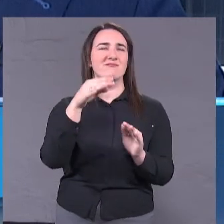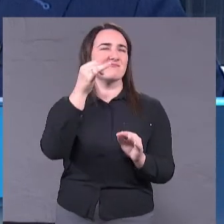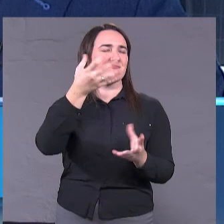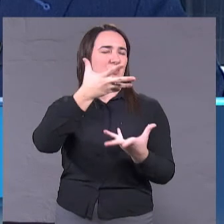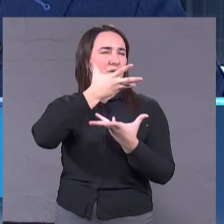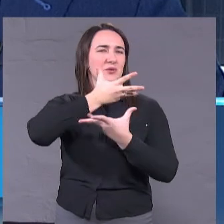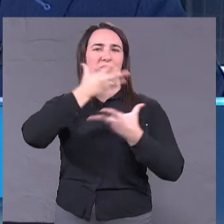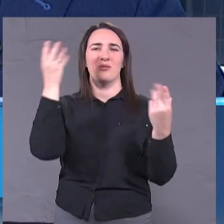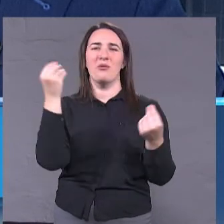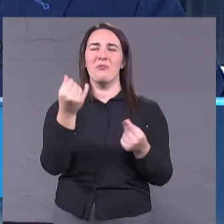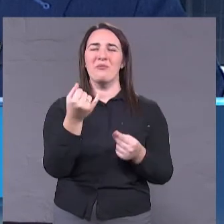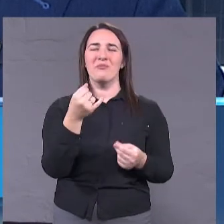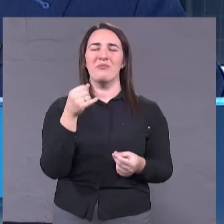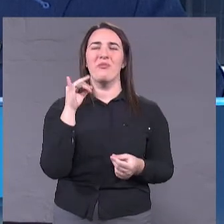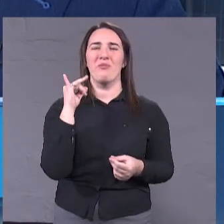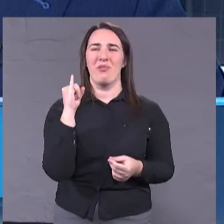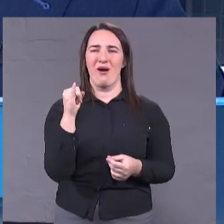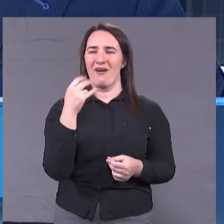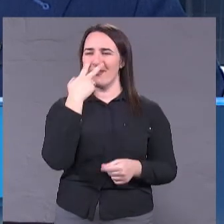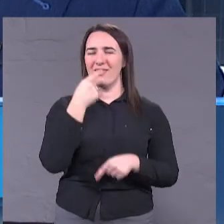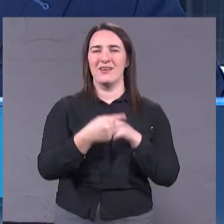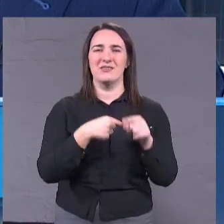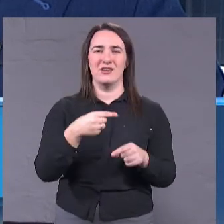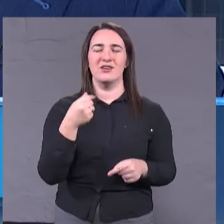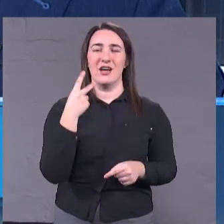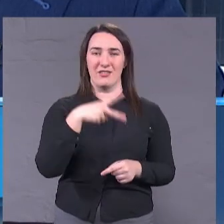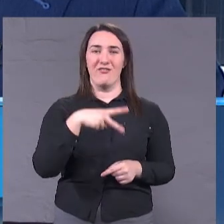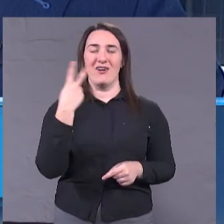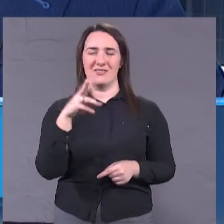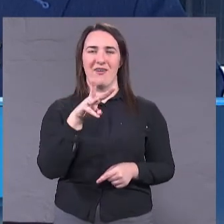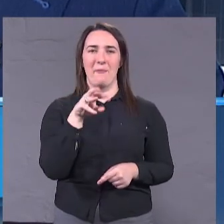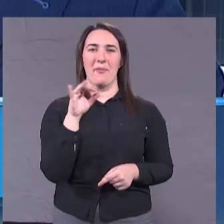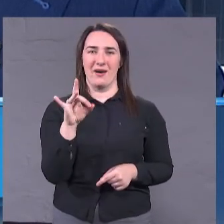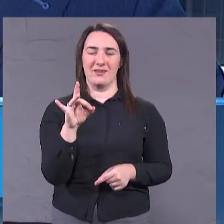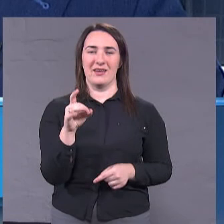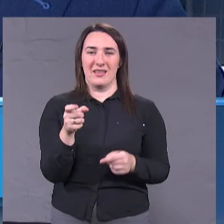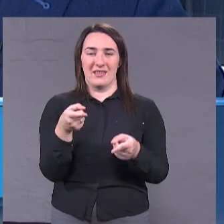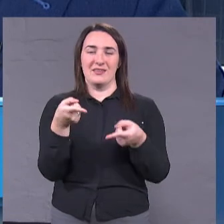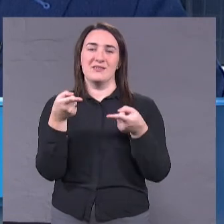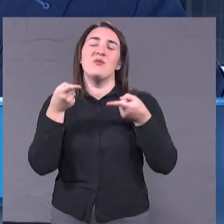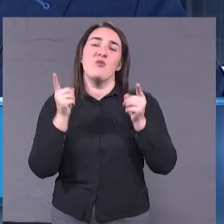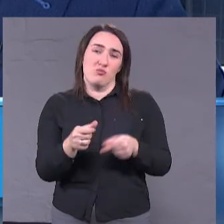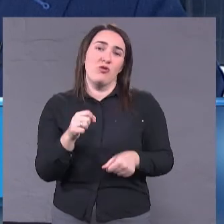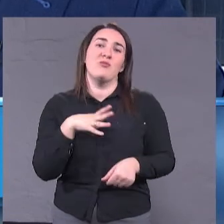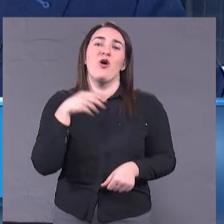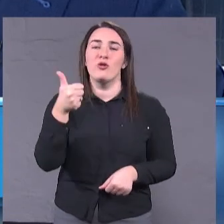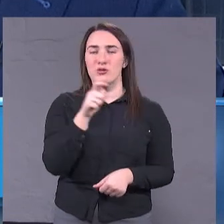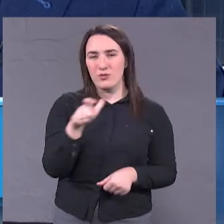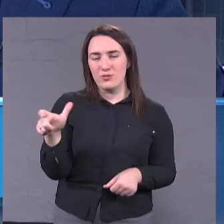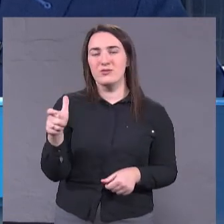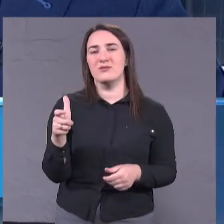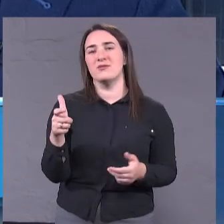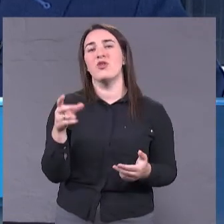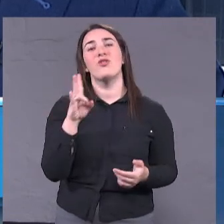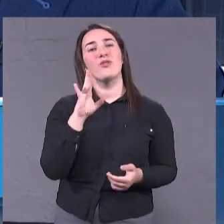така плохая тенденція, коли 22 мера на самом деле можуть бути хороші люди, можуть хороші ребята, знаєте, але